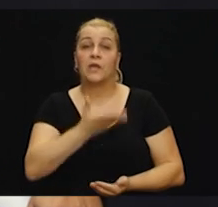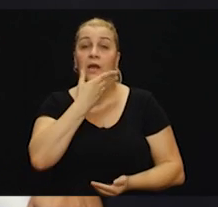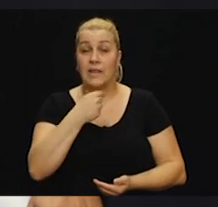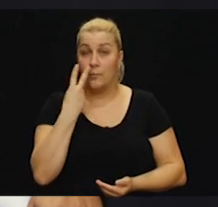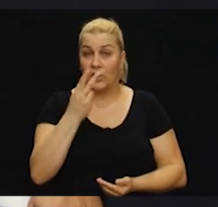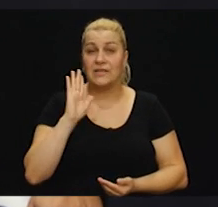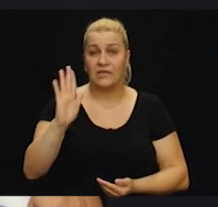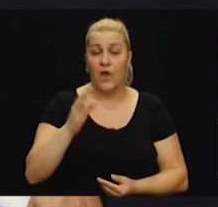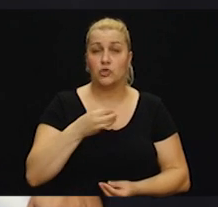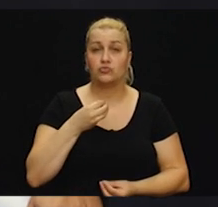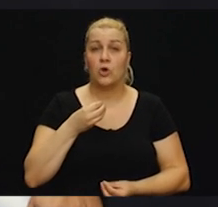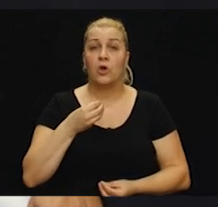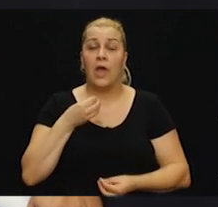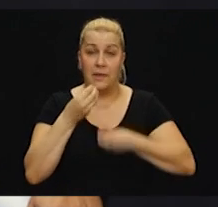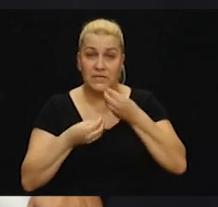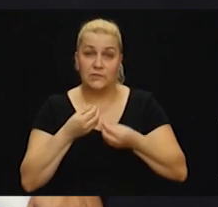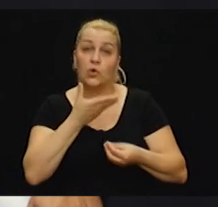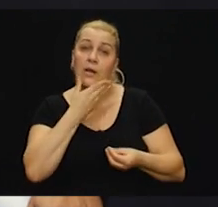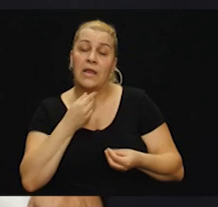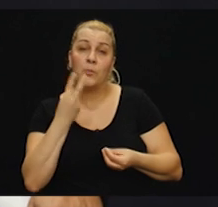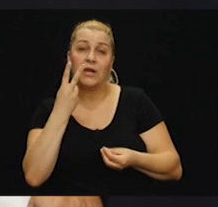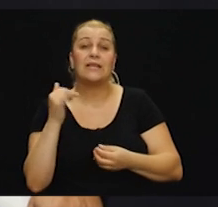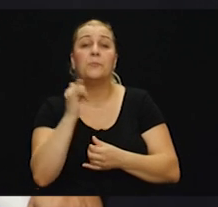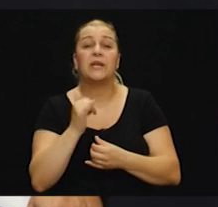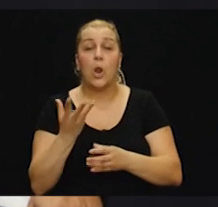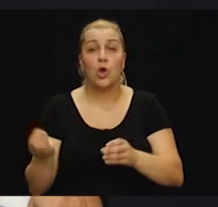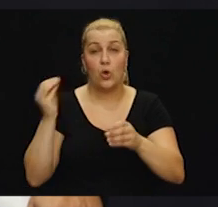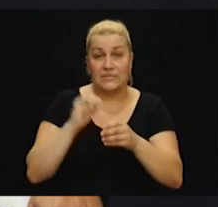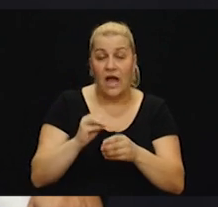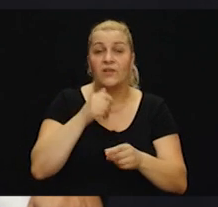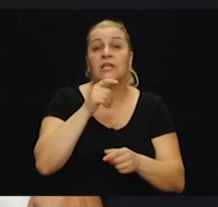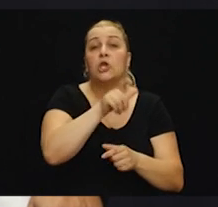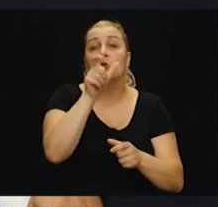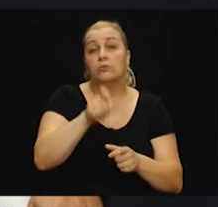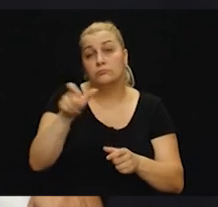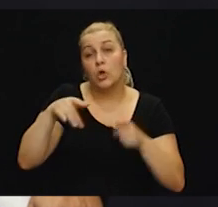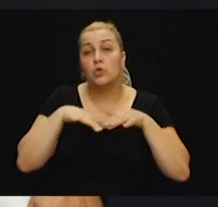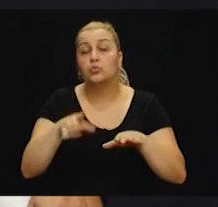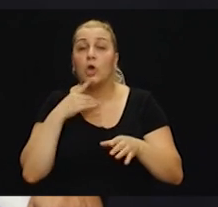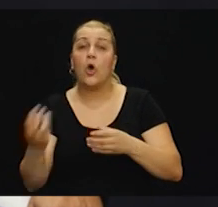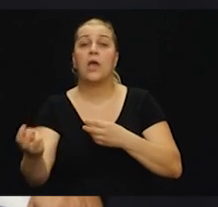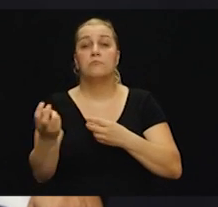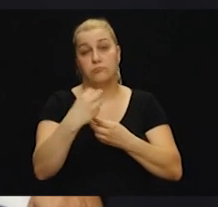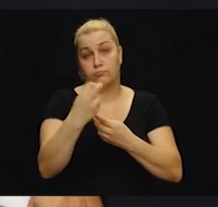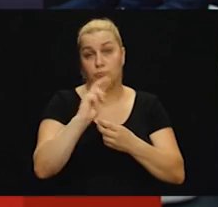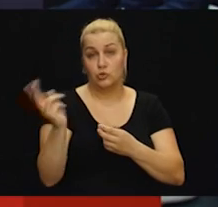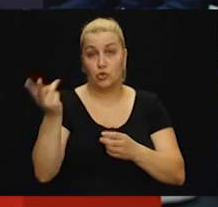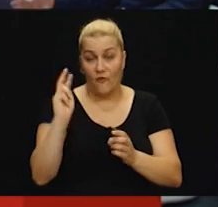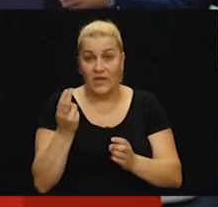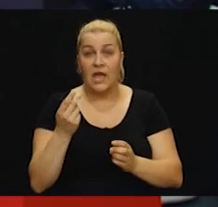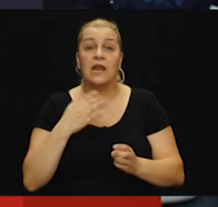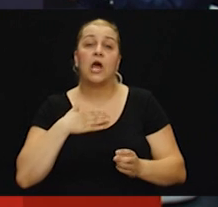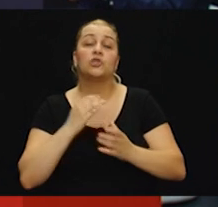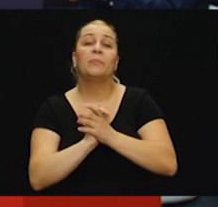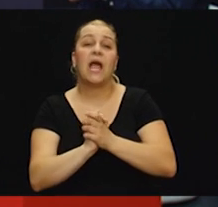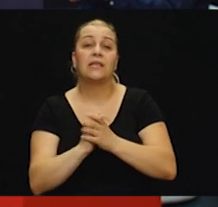lipo je gledat priloge koje stavljate u nju i ljude koje zovete naše prijatelje i suborce. A sad,